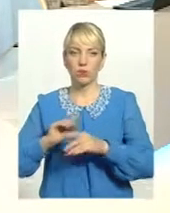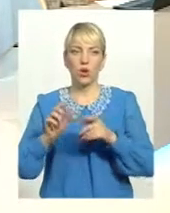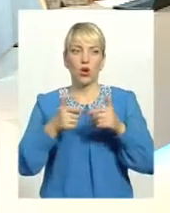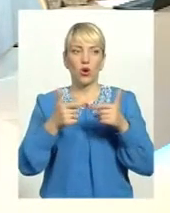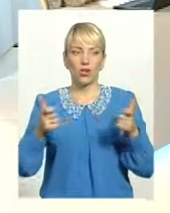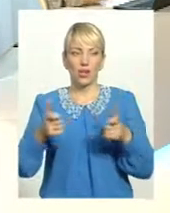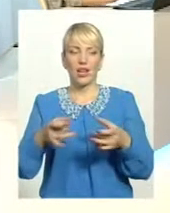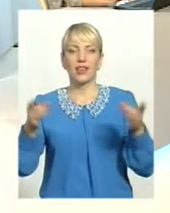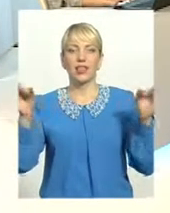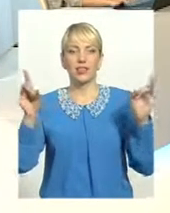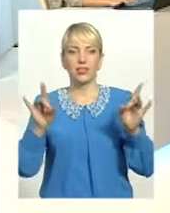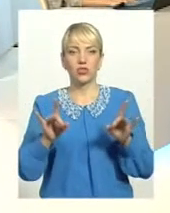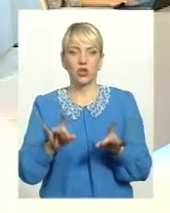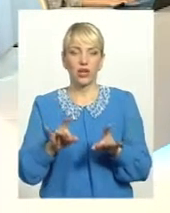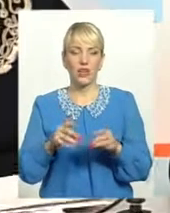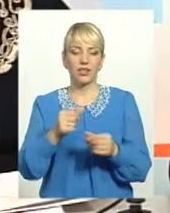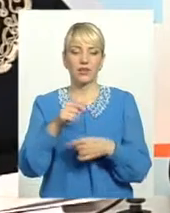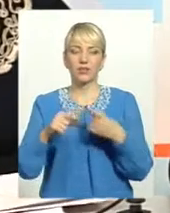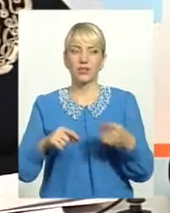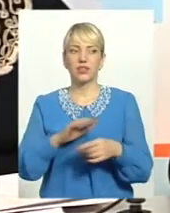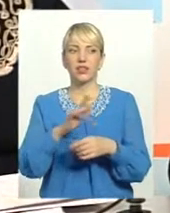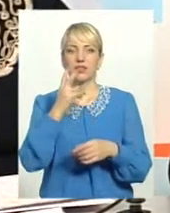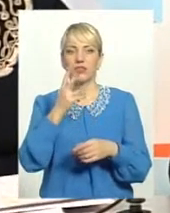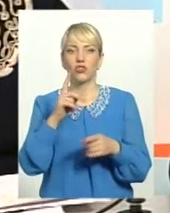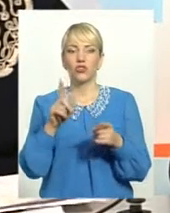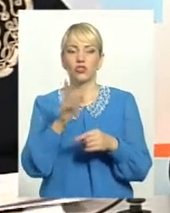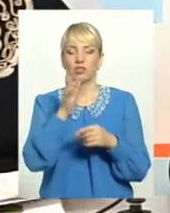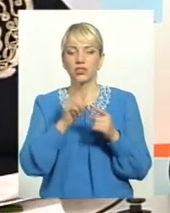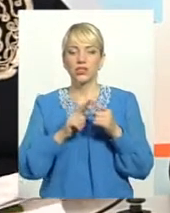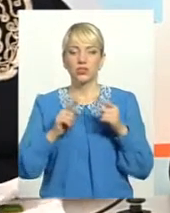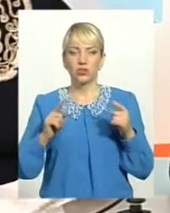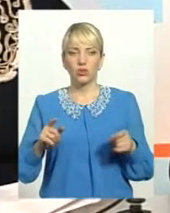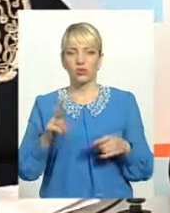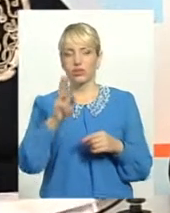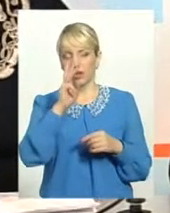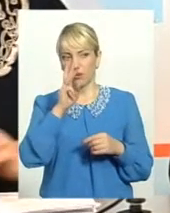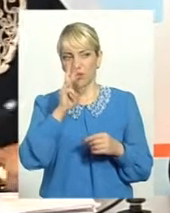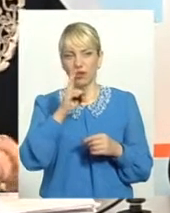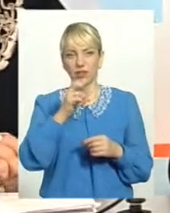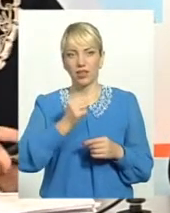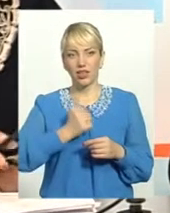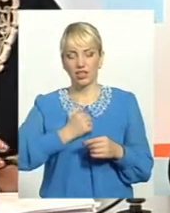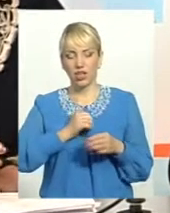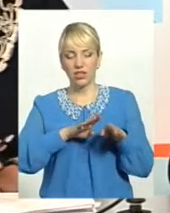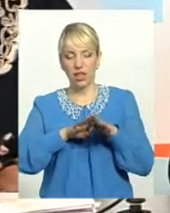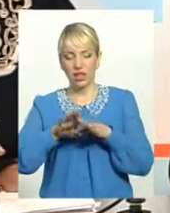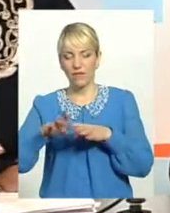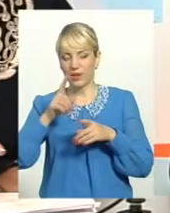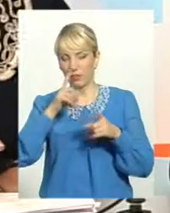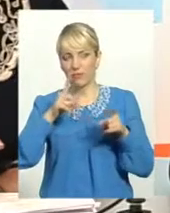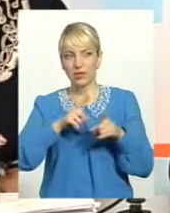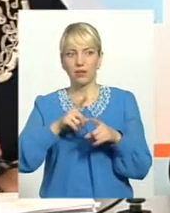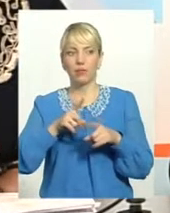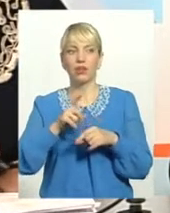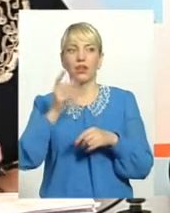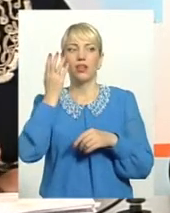бізнес, ресторани. От, не дивлячись на те, що сезон, заробітна плата, на жаль, на рівні мінімальної ставиться. І коли